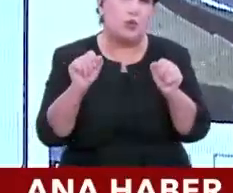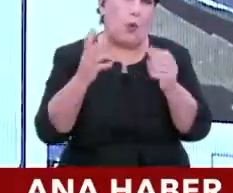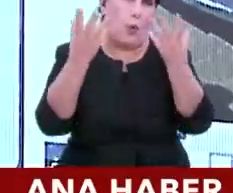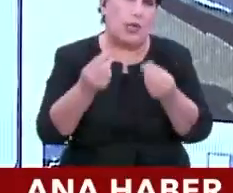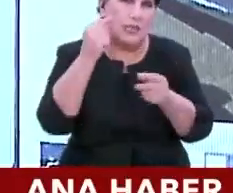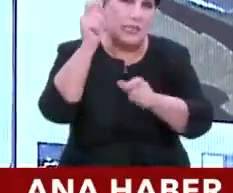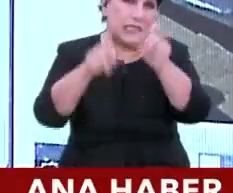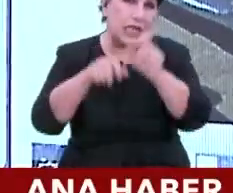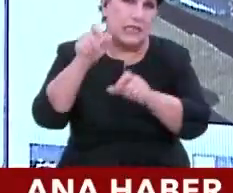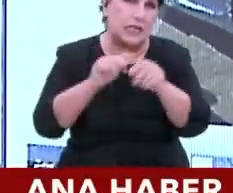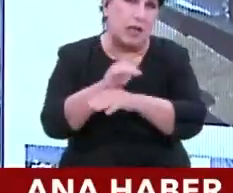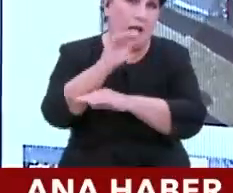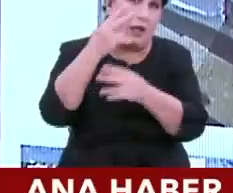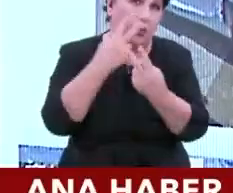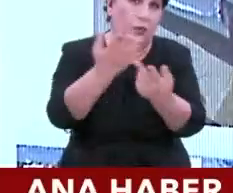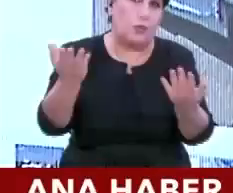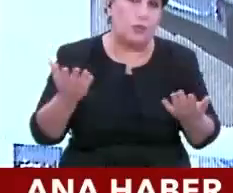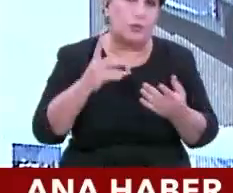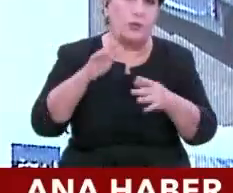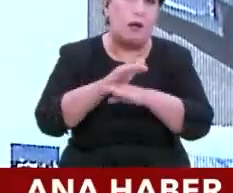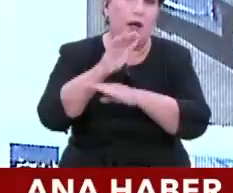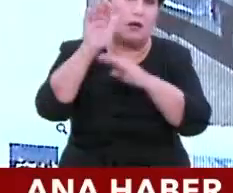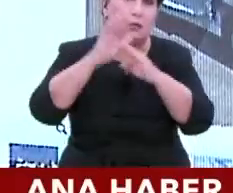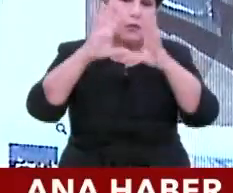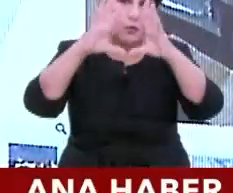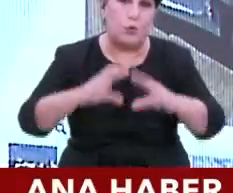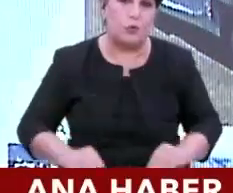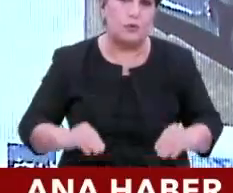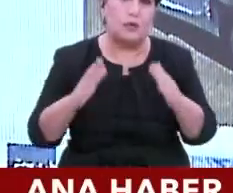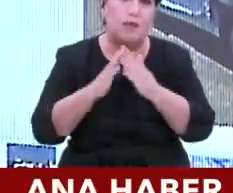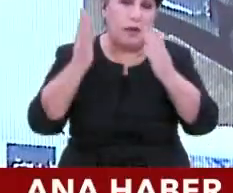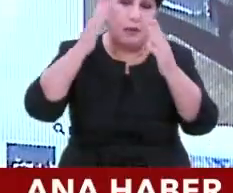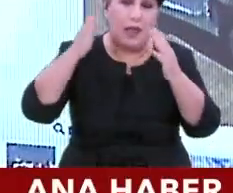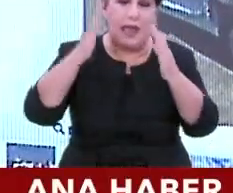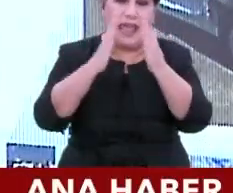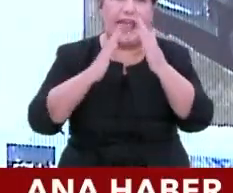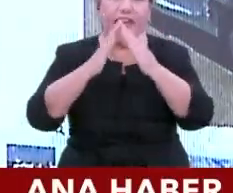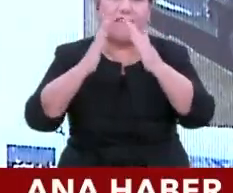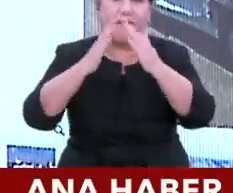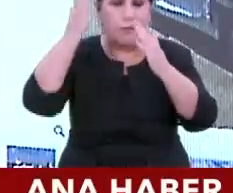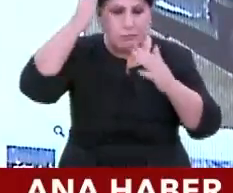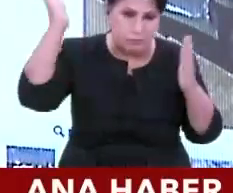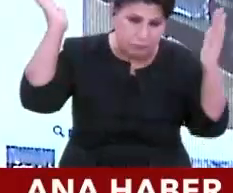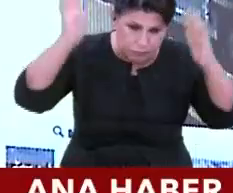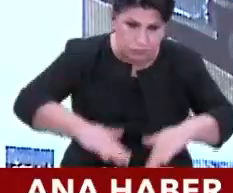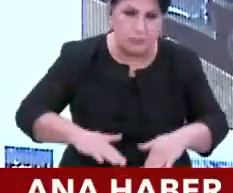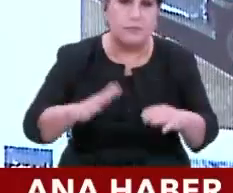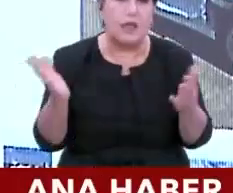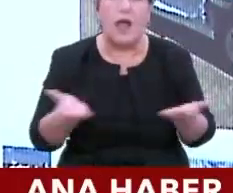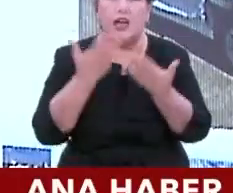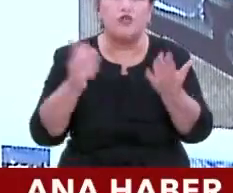insanların hayatları söndü. Bu insanların evleri yıkıldı. Başlarına yıkıldı. Her şeylerini kaybettiler. Eşyalarını,